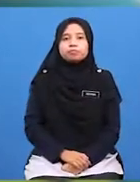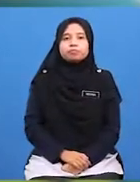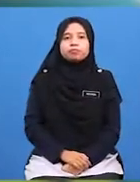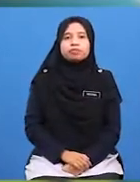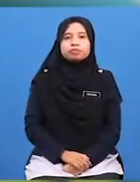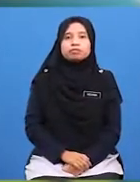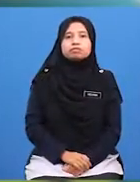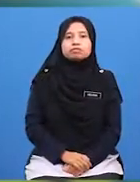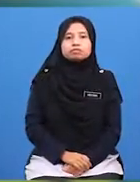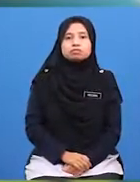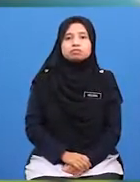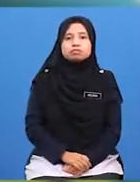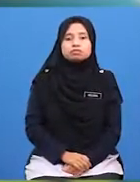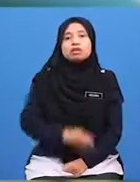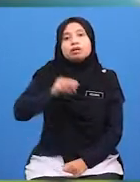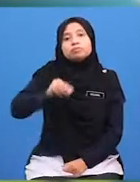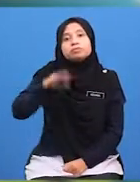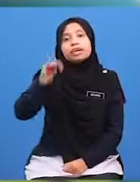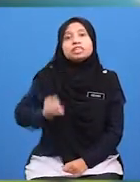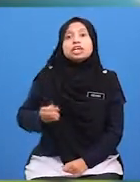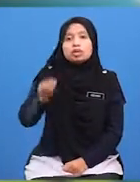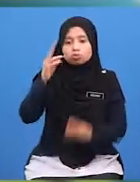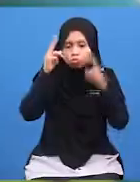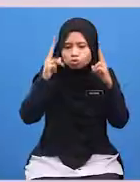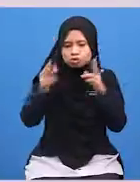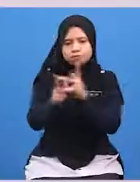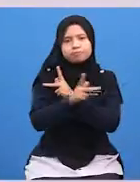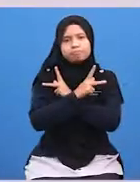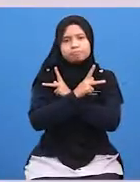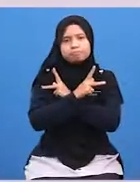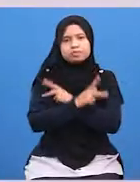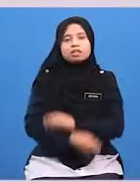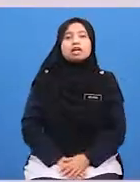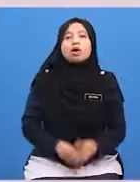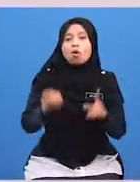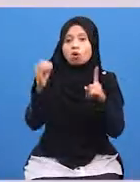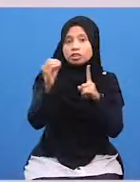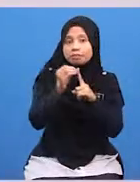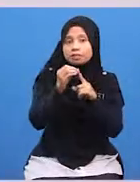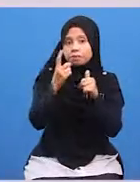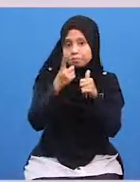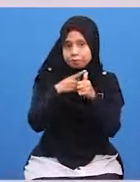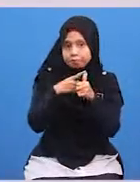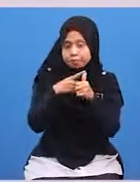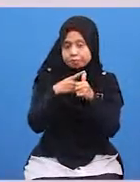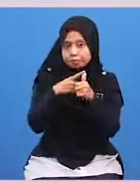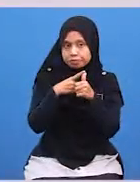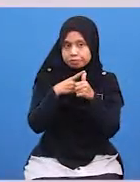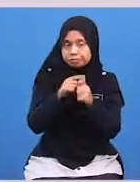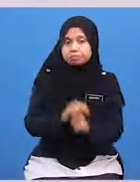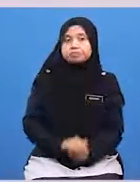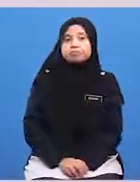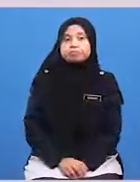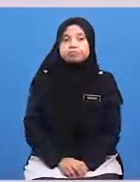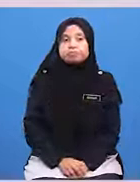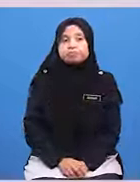Murid-murid yang Ustazah kasih sekalian Objektif pembelajaran kita pada hari